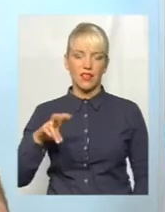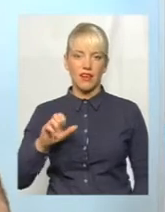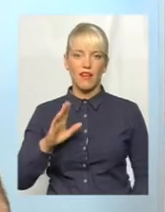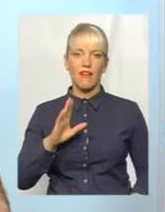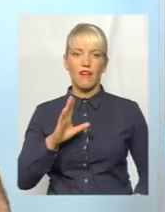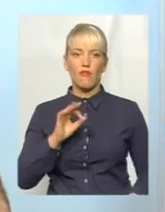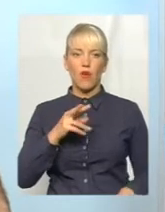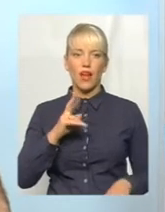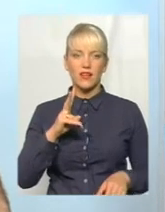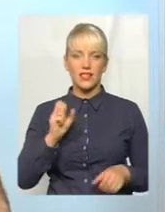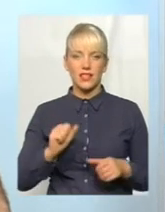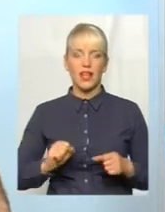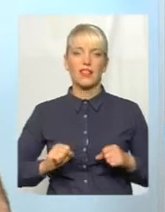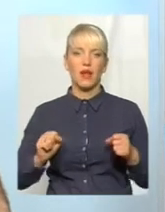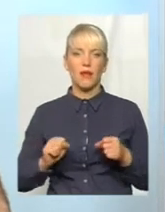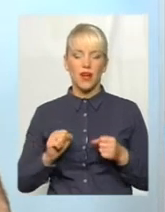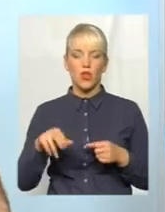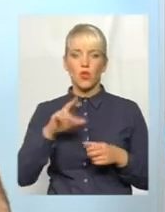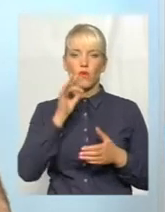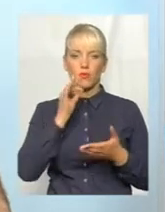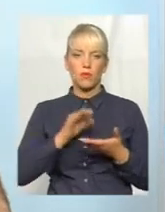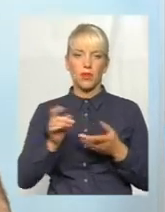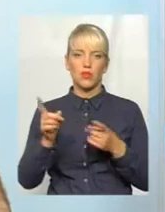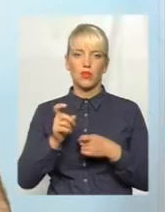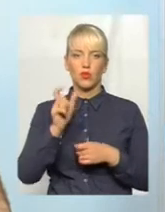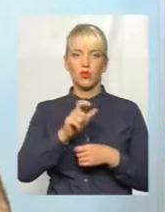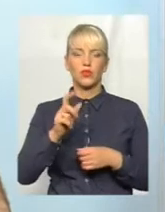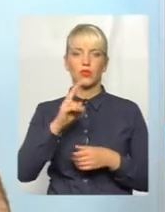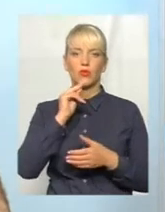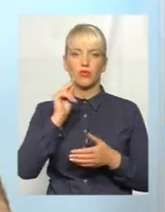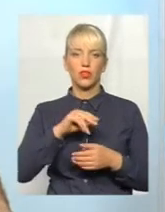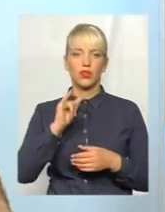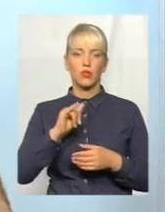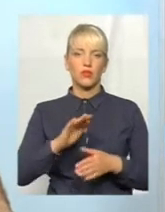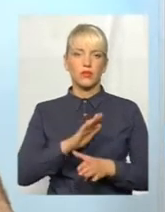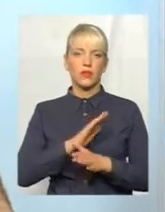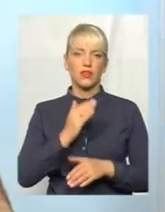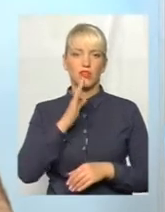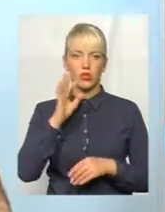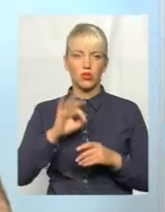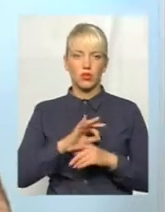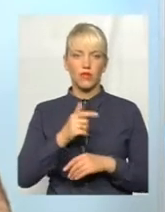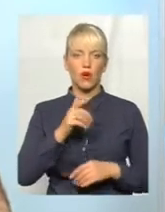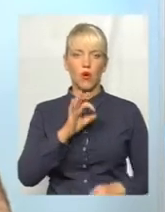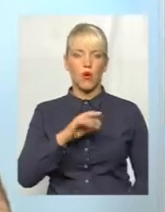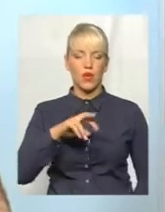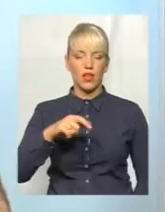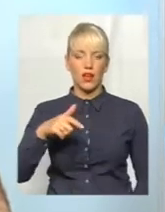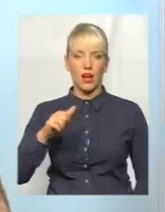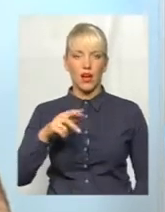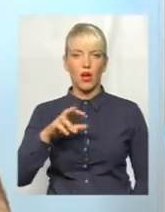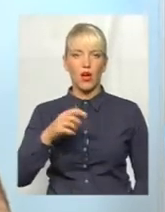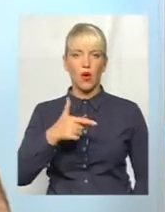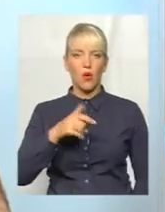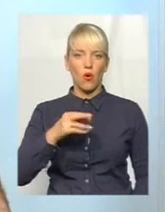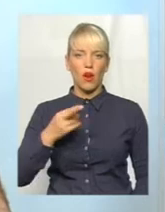до відповідальності притягнути людей, які винні у смерті її чоловіка, Олега Волянського. Чоловік помер на